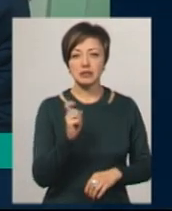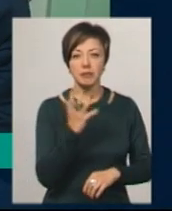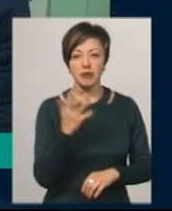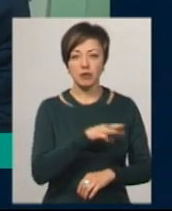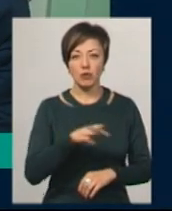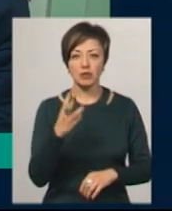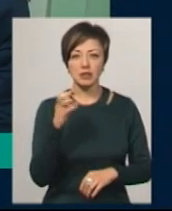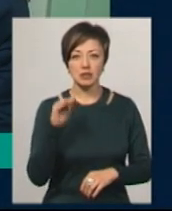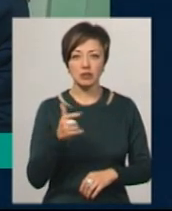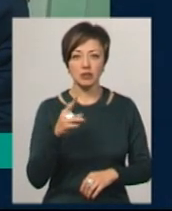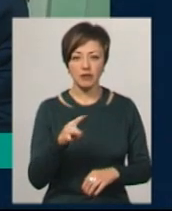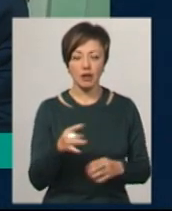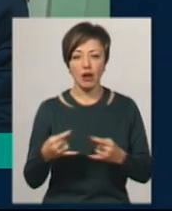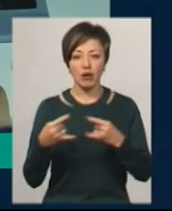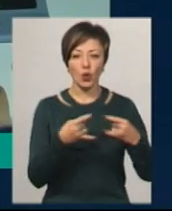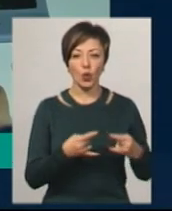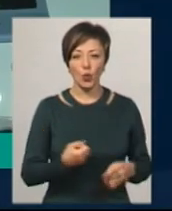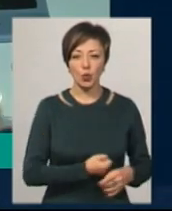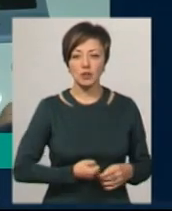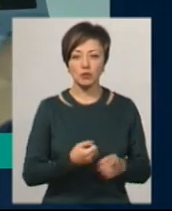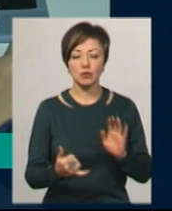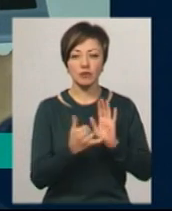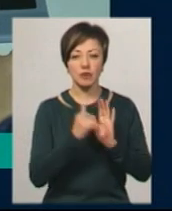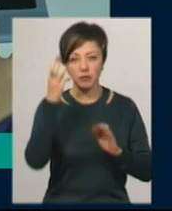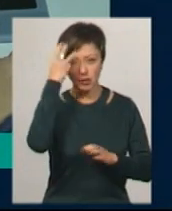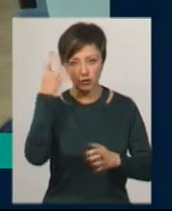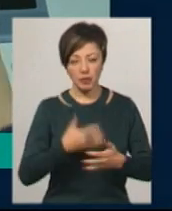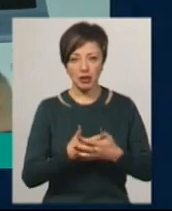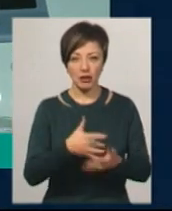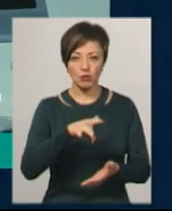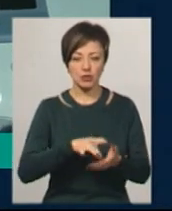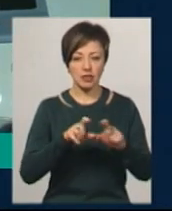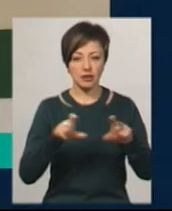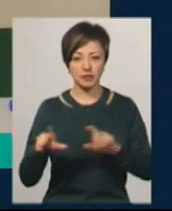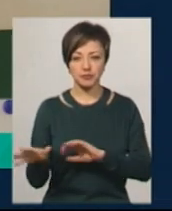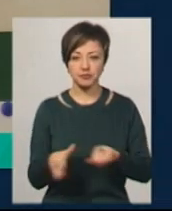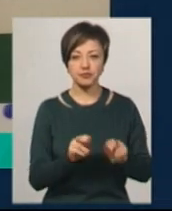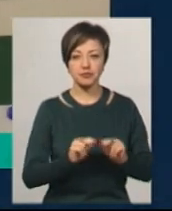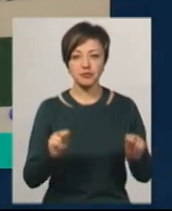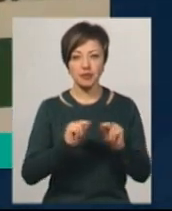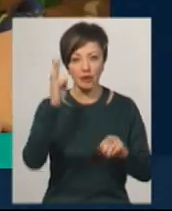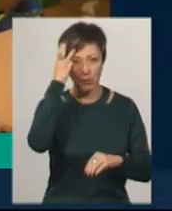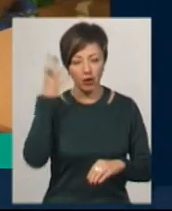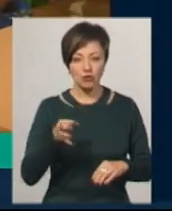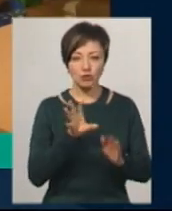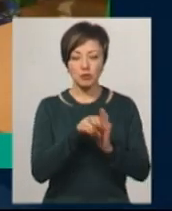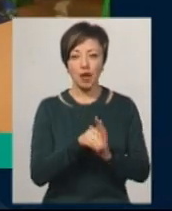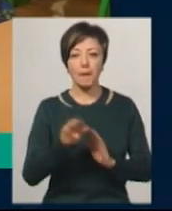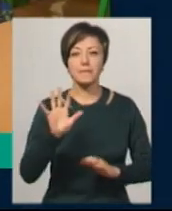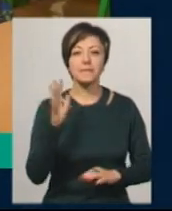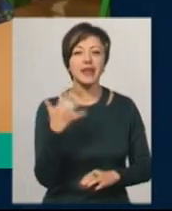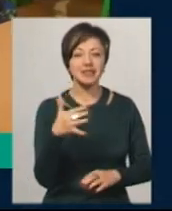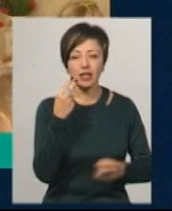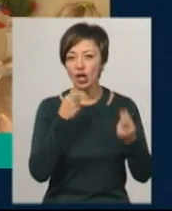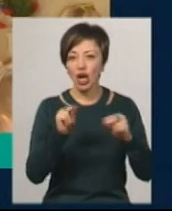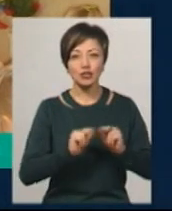300 тисяч гривень апарат УЗД встановили у Хмельницькому обласному перинатальному центрі. Вчителька з Хмельниччини увійшла в топ-50